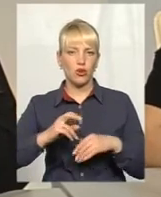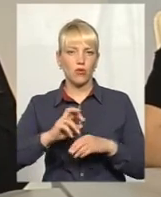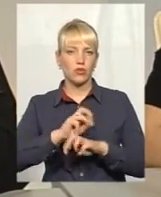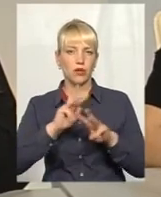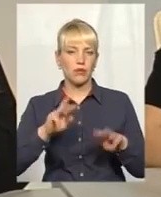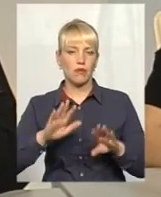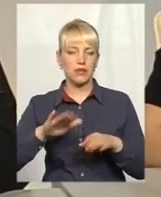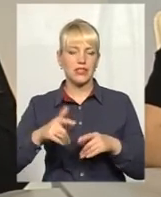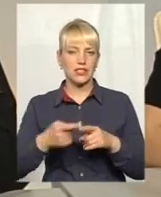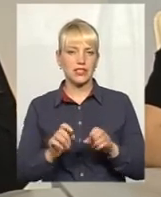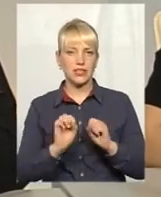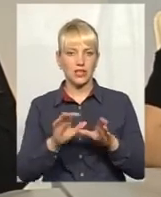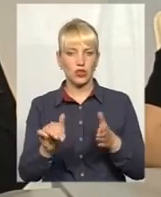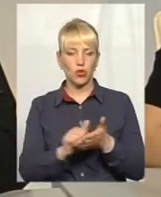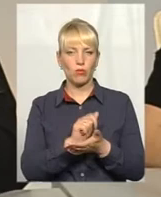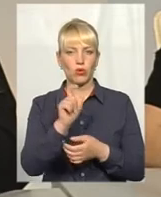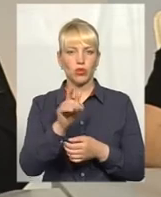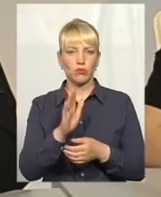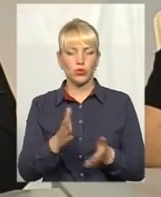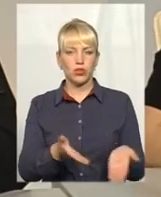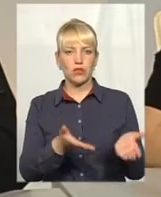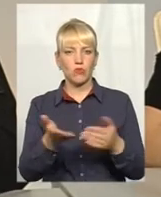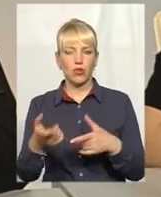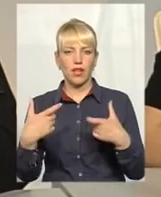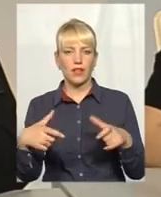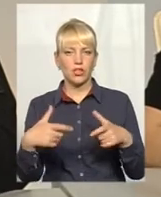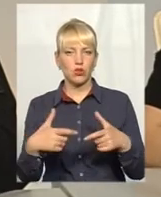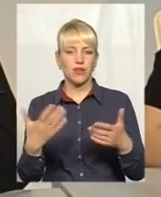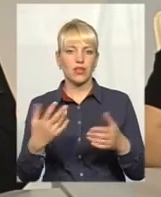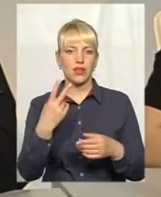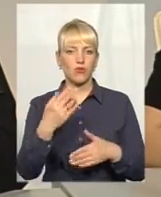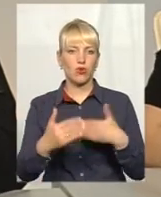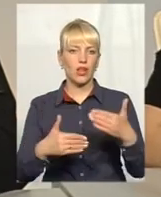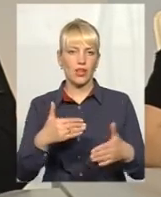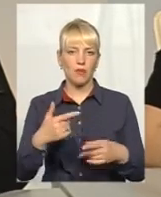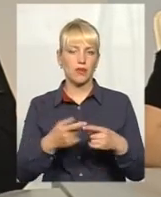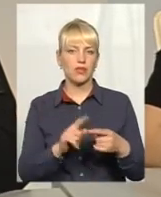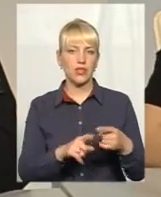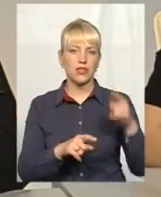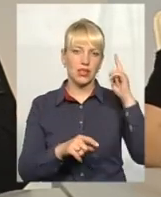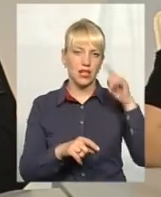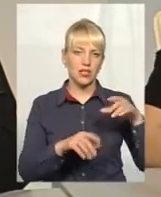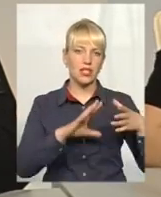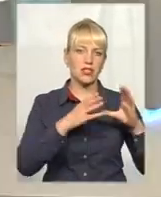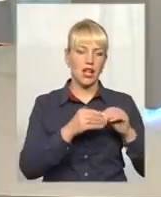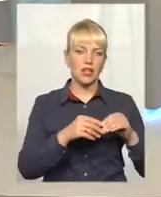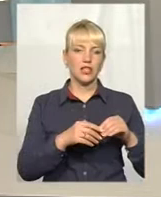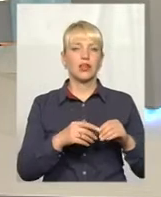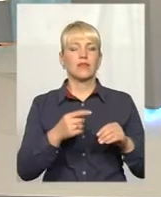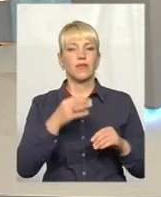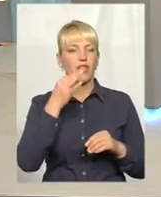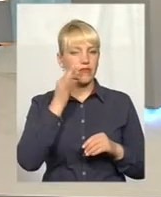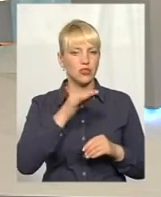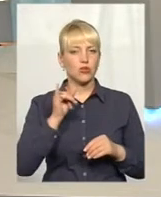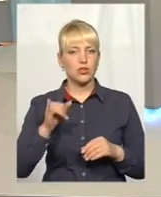документів людина буде запрошена на тестування, яке буде складатися з двох етапів. Це знання загальних навичок, а також знання